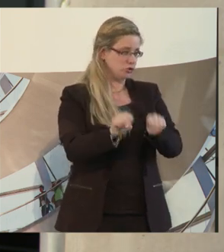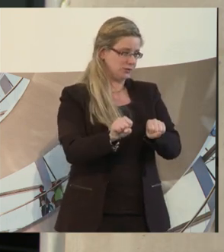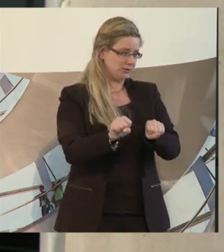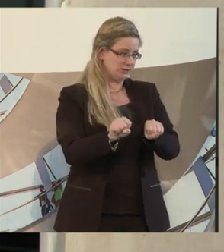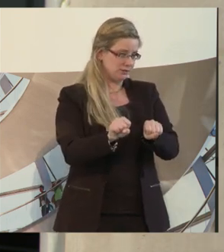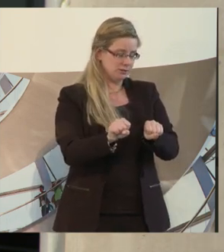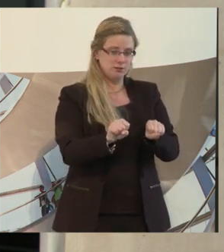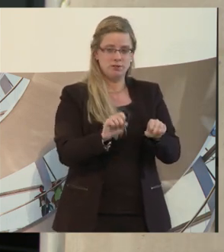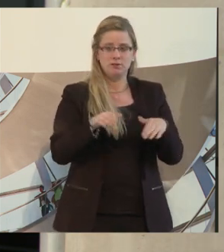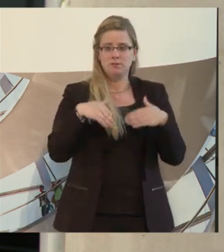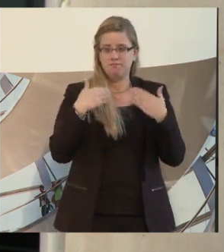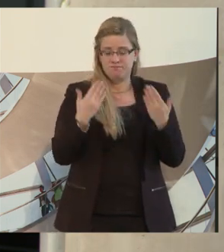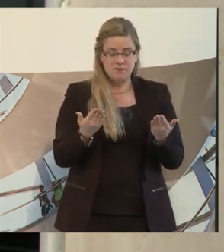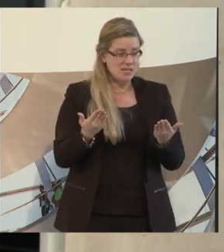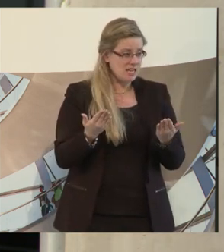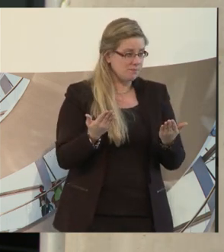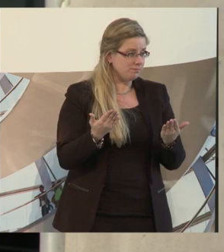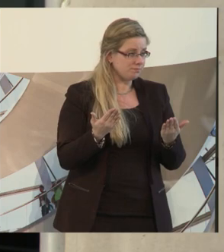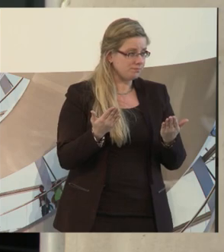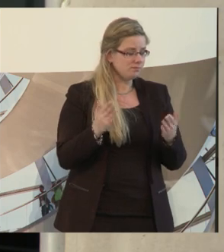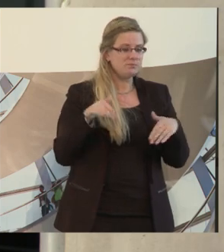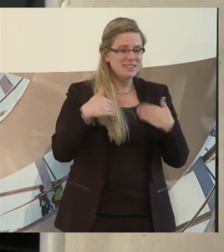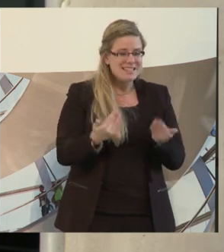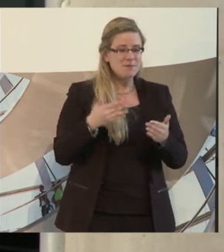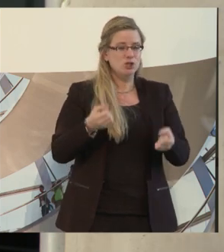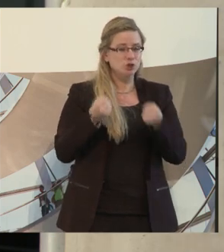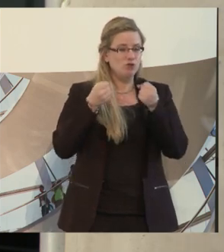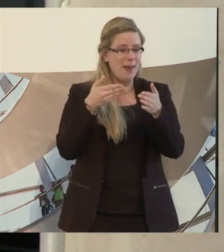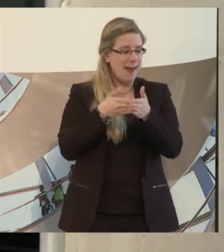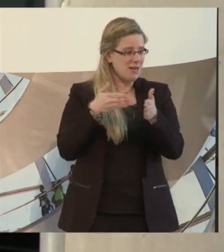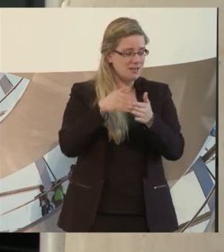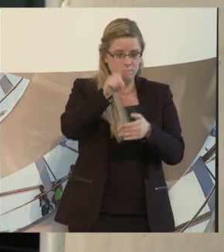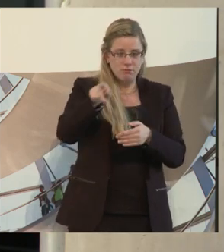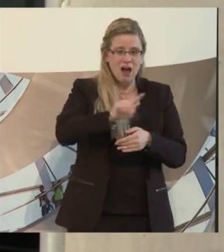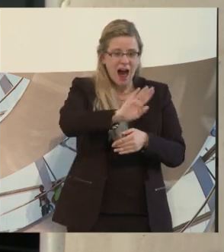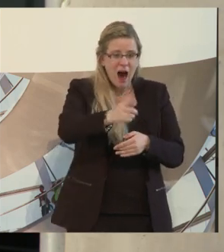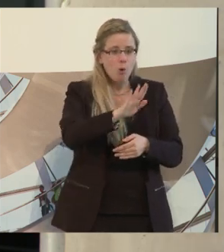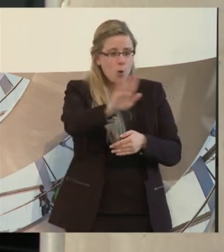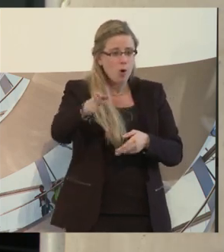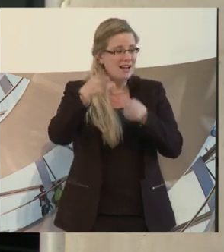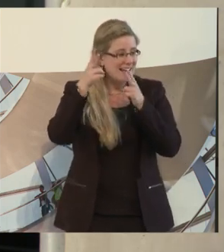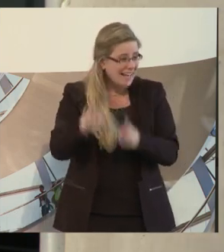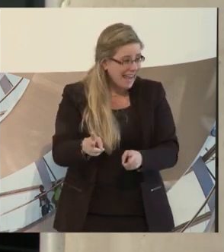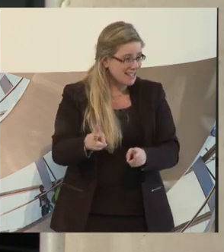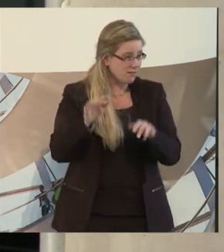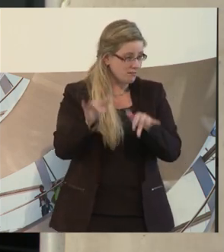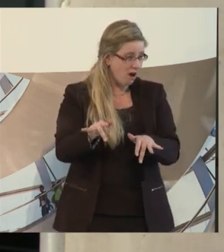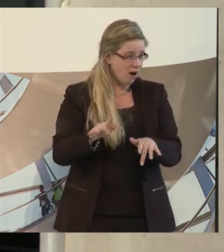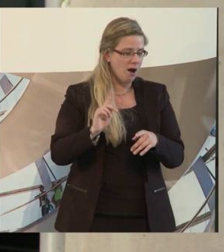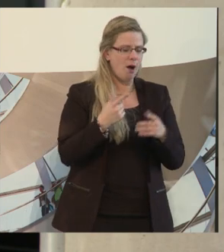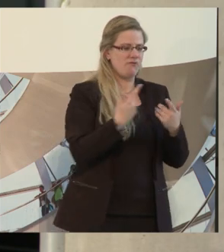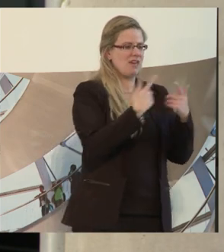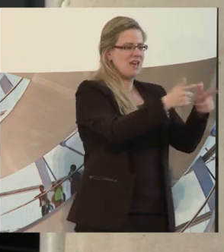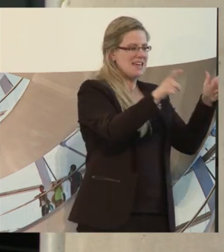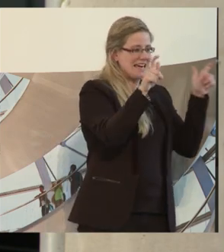Sicherheitsbeauftragte, die sind bestellt. Die haben gewisse Rechte auch dem Arbeitgeber gegenüber. Aber es sind keine Gremienpolitiker, genau wie